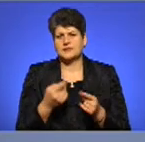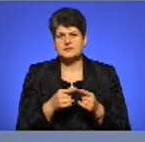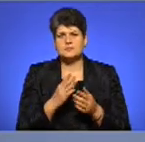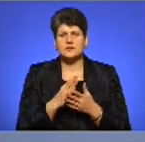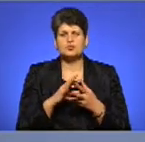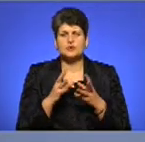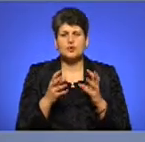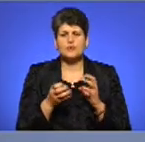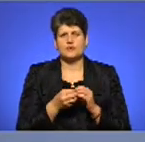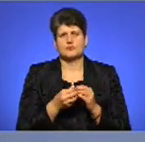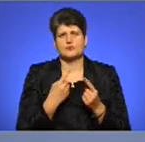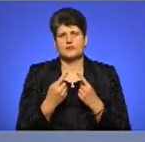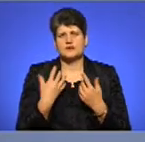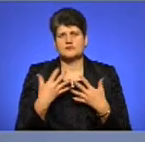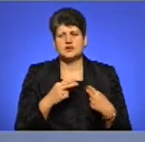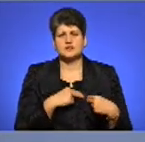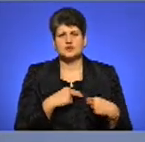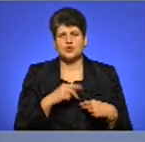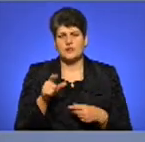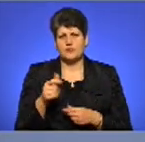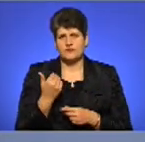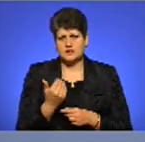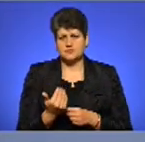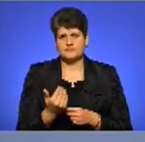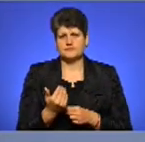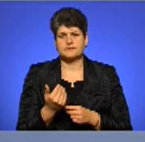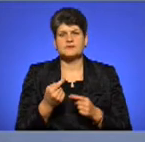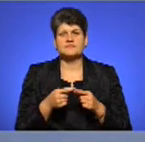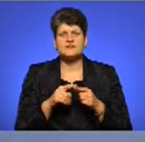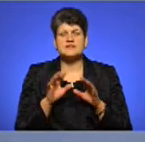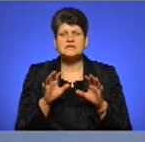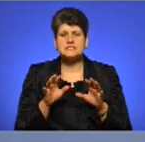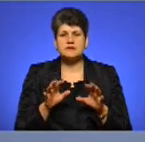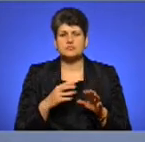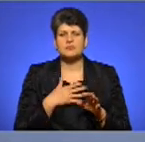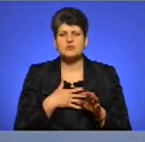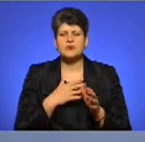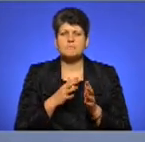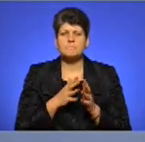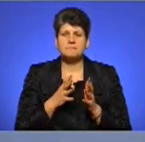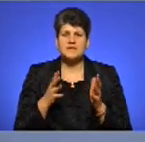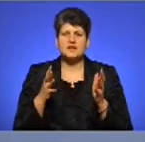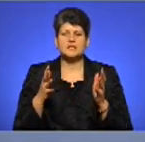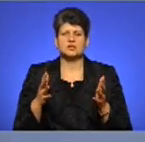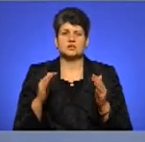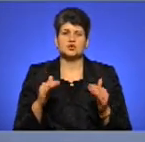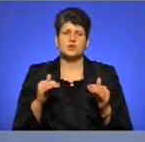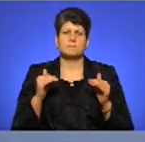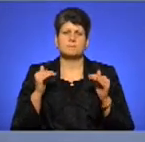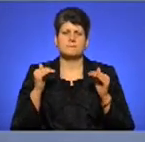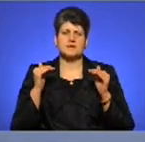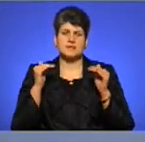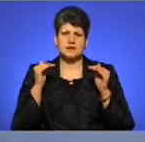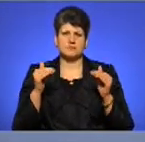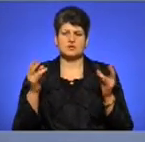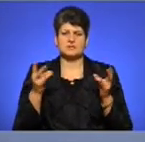комплексно, ми говорили з вашим колегою перед ефіром, що цей закон ми переживаємо більше, що піднімуть і треба